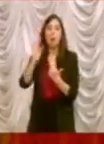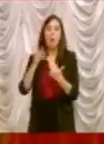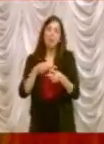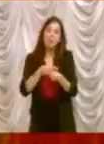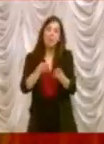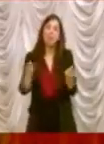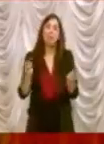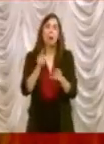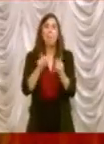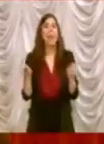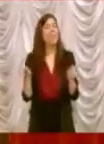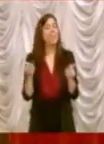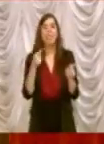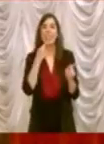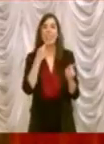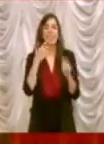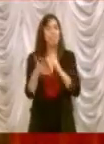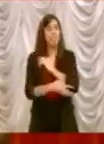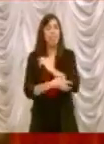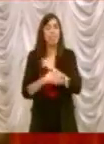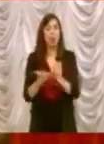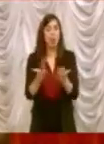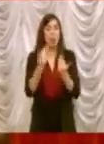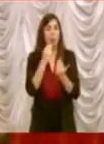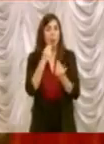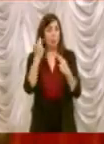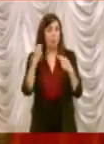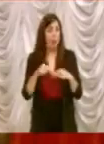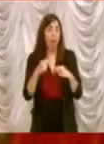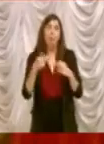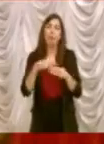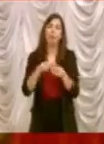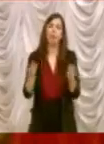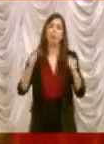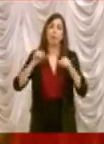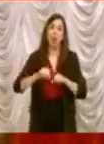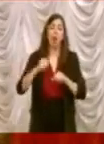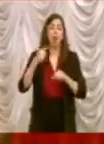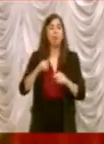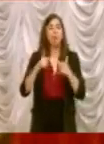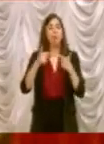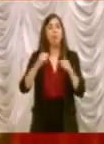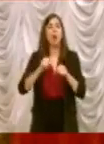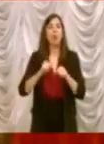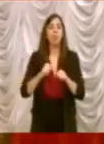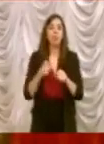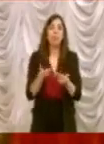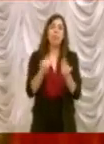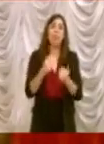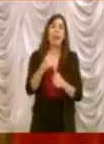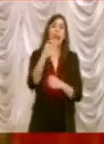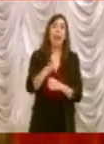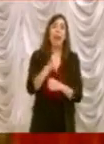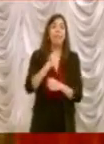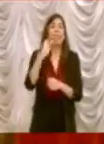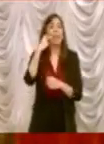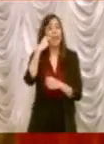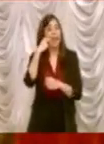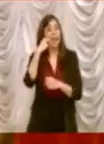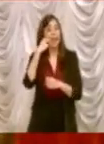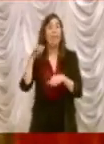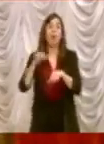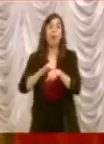indigenti. E questo comporterà l'acquisto di latte, di carne, di formaggi d'op, di frutta e verdura,